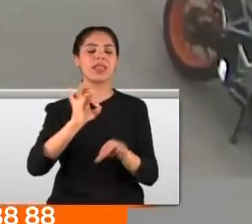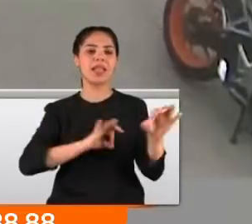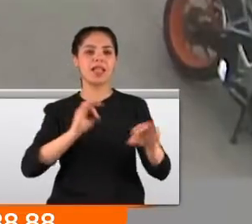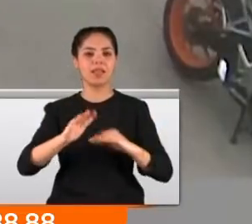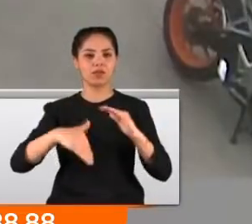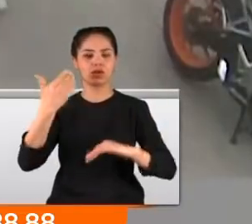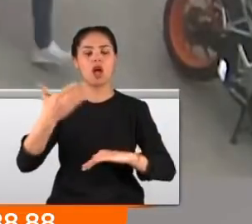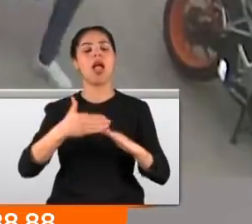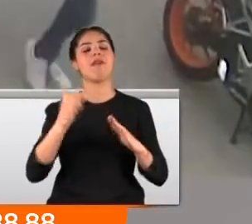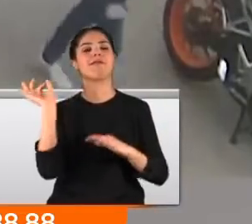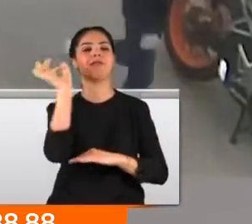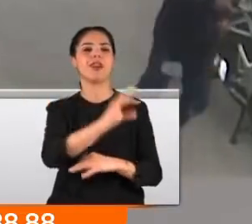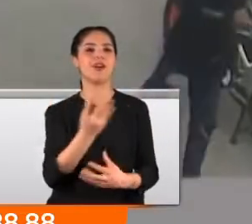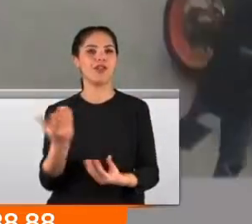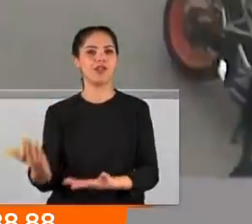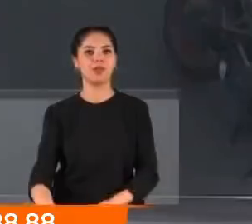ardından taburcu edildi.